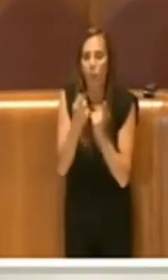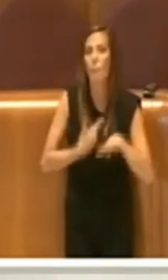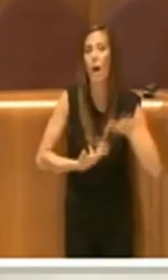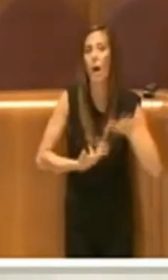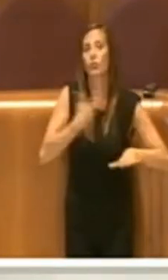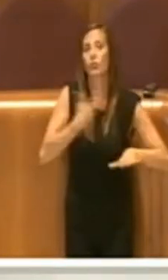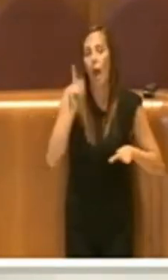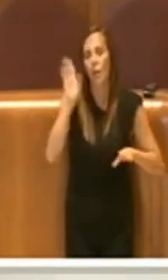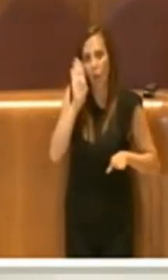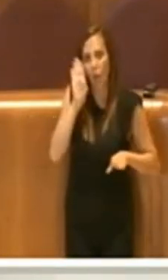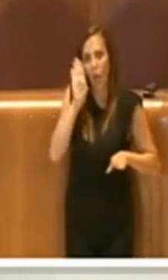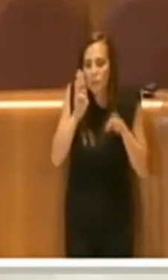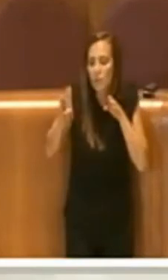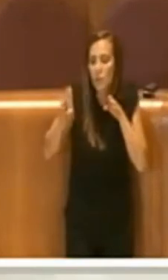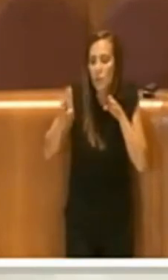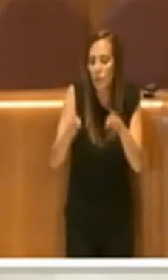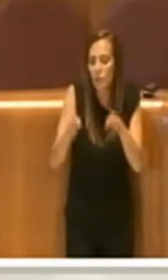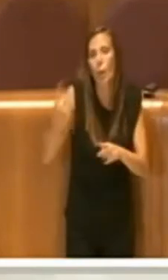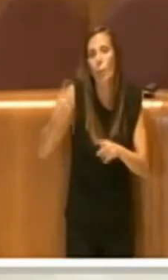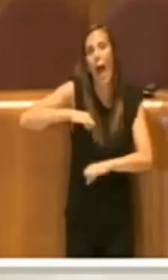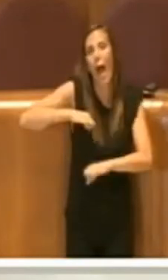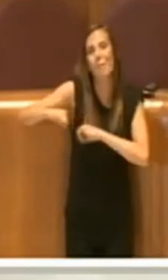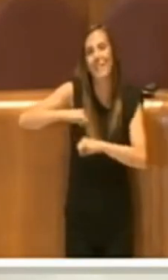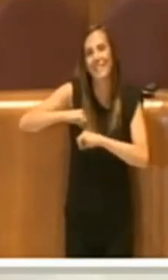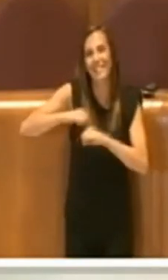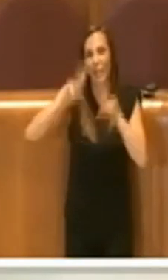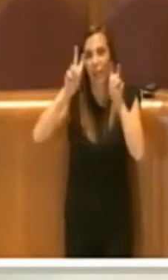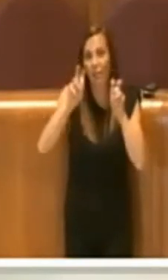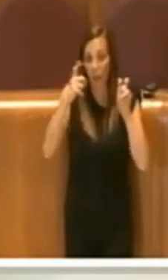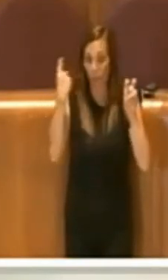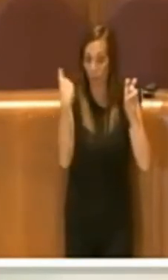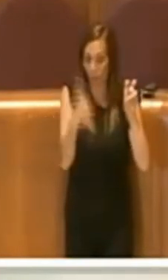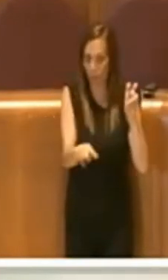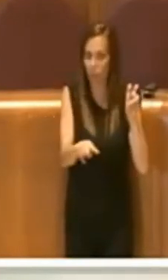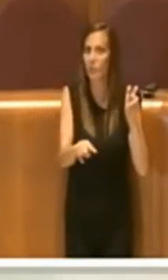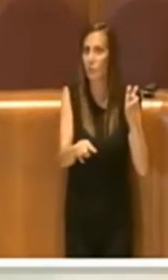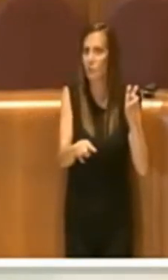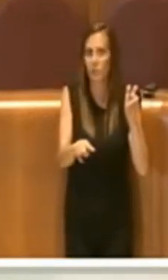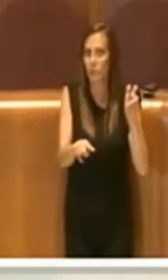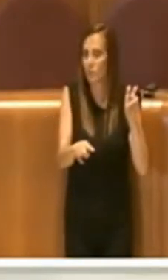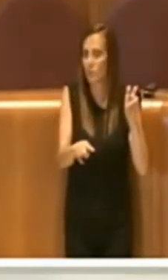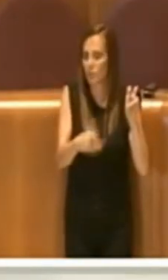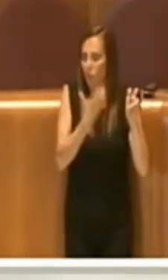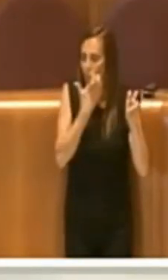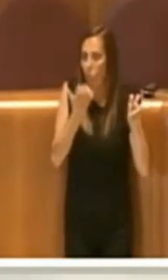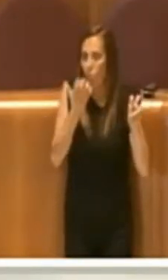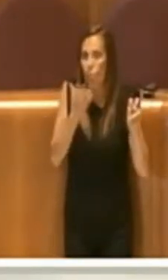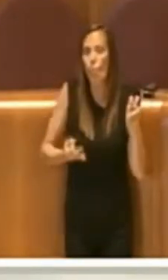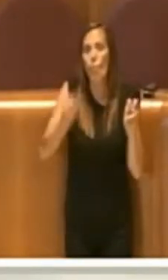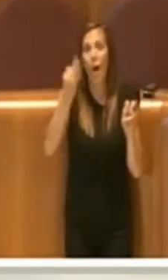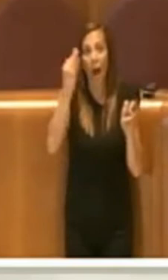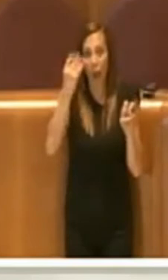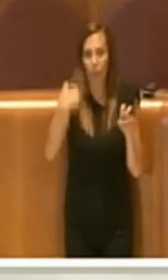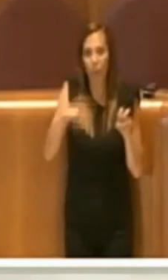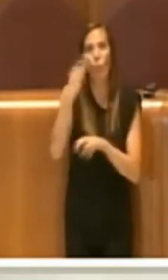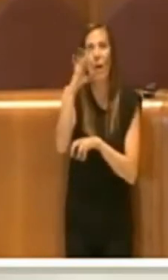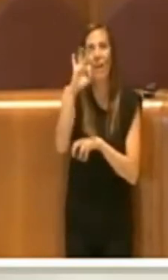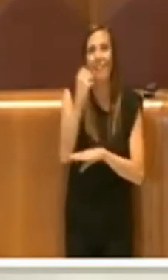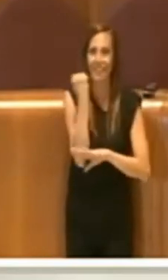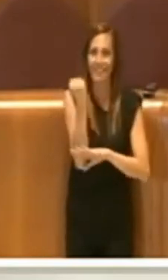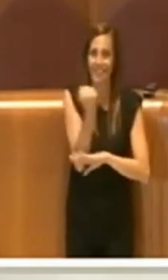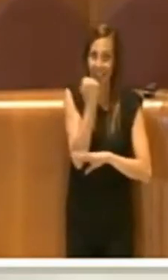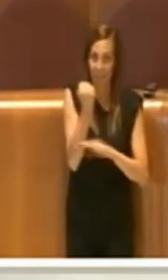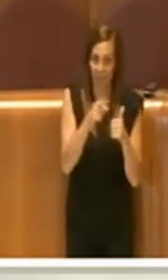maggioranza e dell'amministrazione su questo tema è ai massimi livelli, sia per la qualità del servizio,